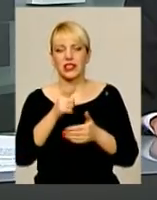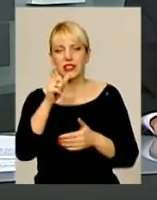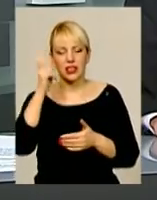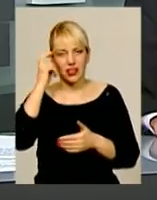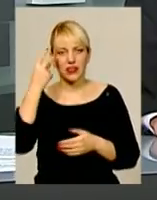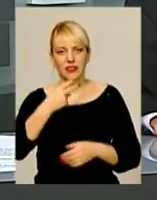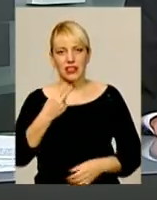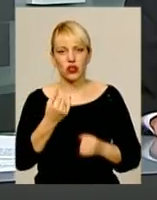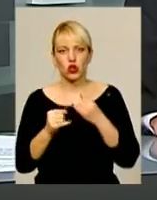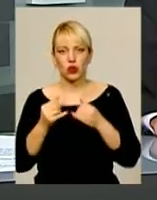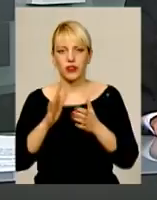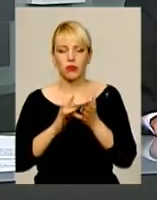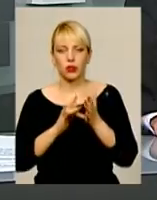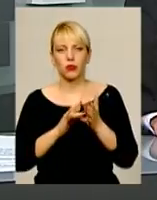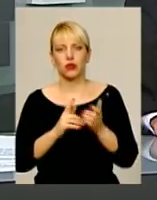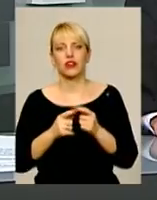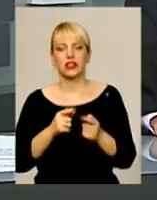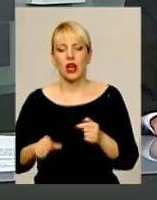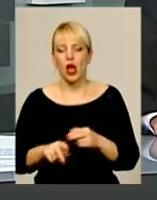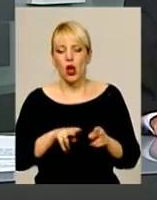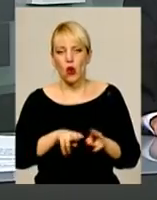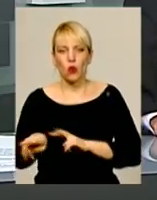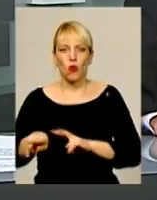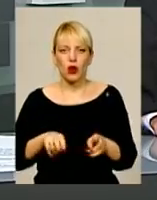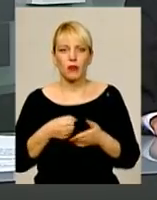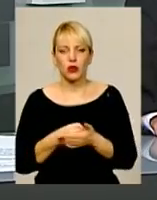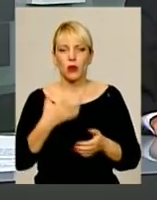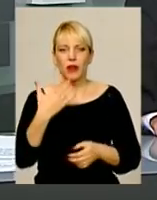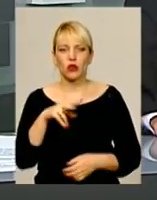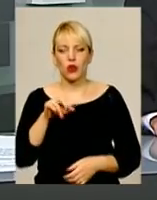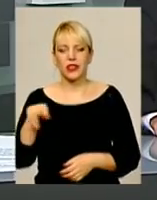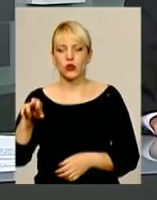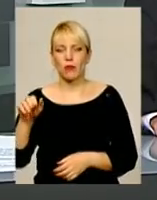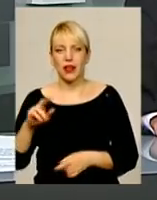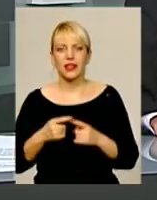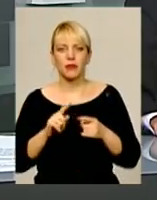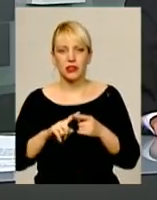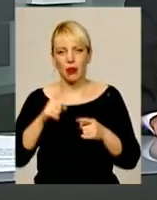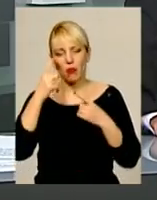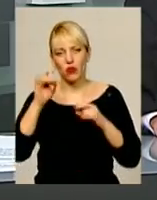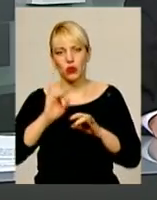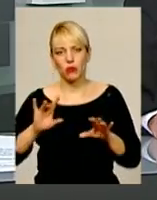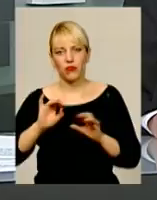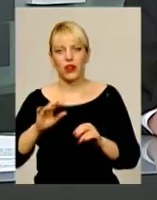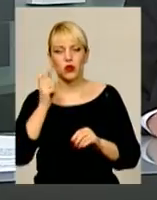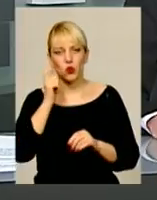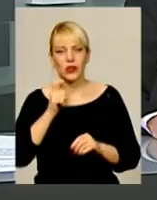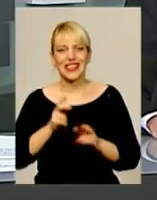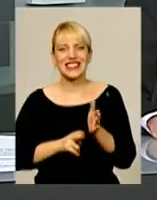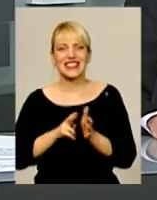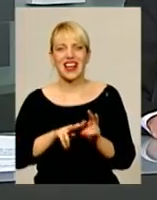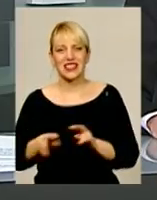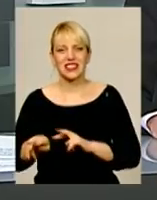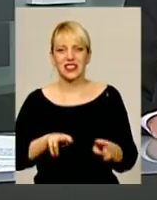20 жовтня та подорожуватиме коліями до 5 листопада. Про це повідомляють у пресслужбі «Укрзалізниці». Пасажирами